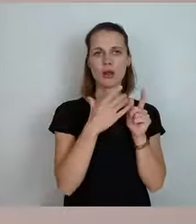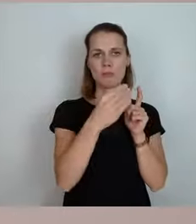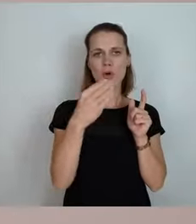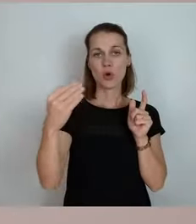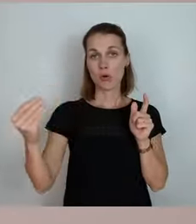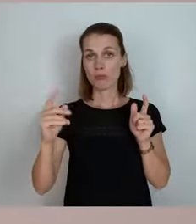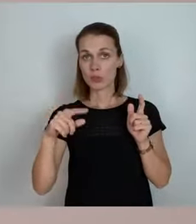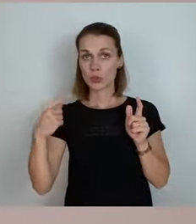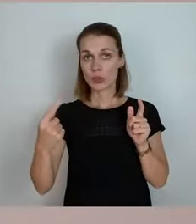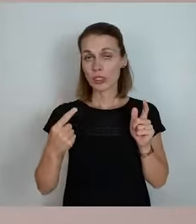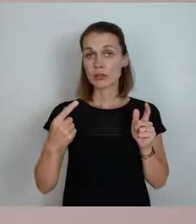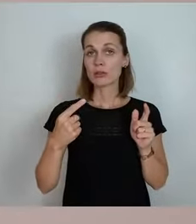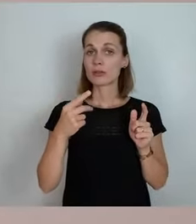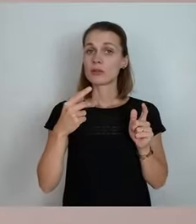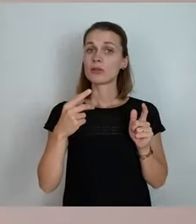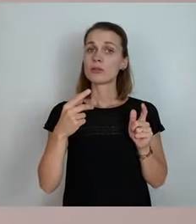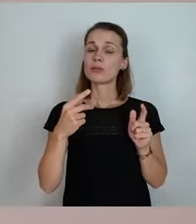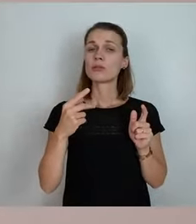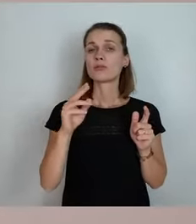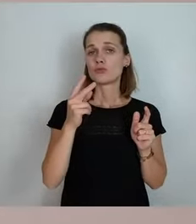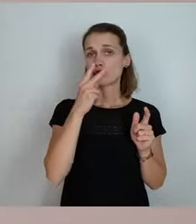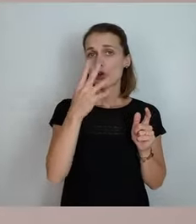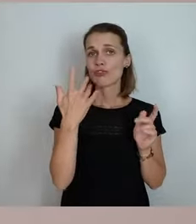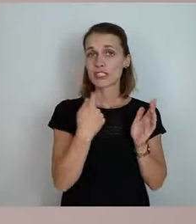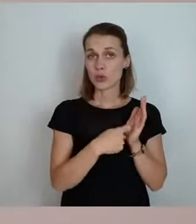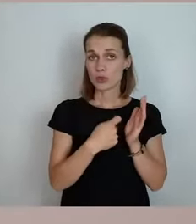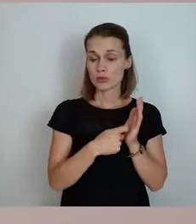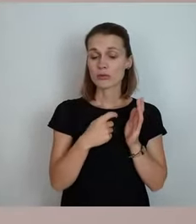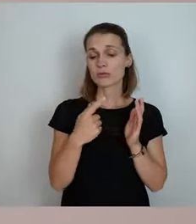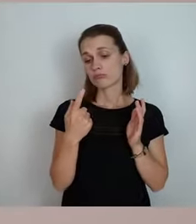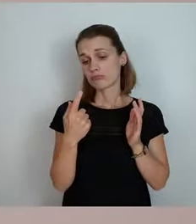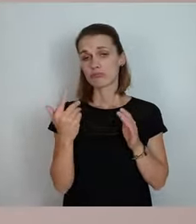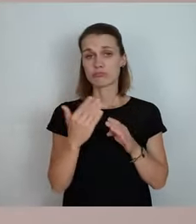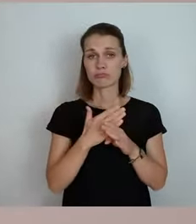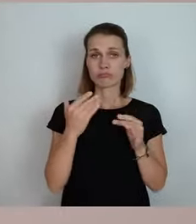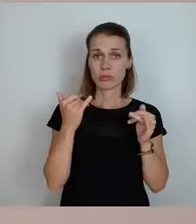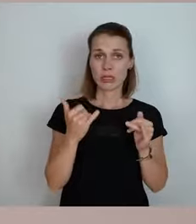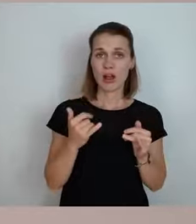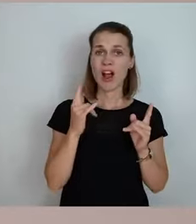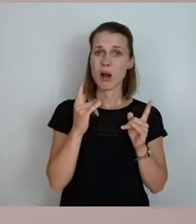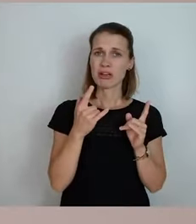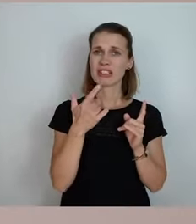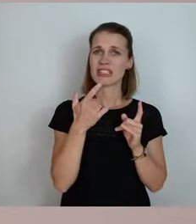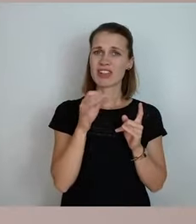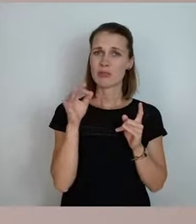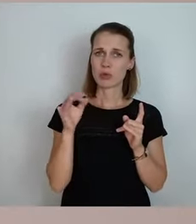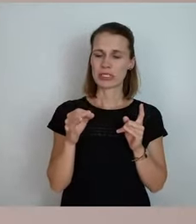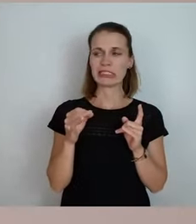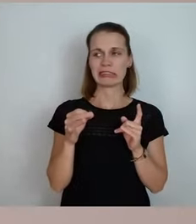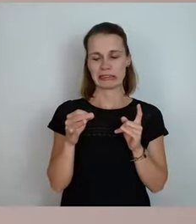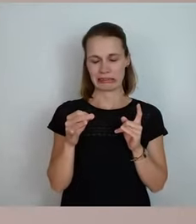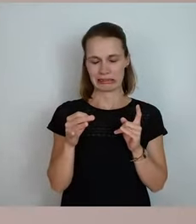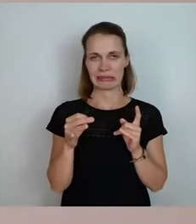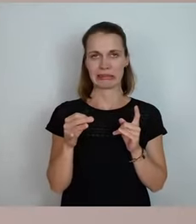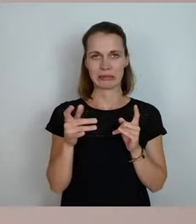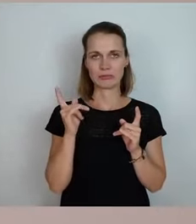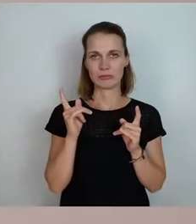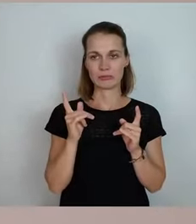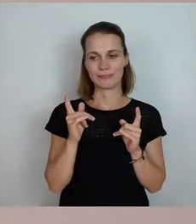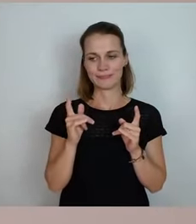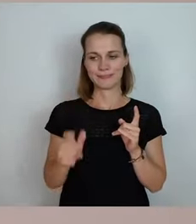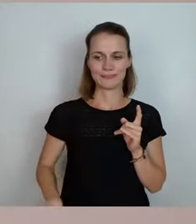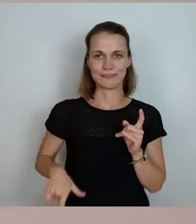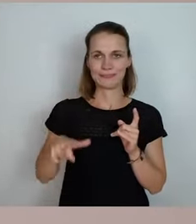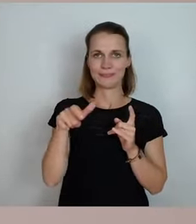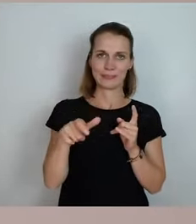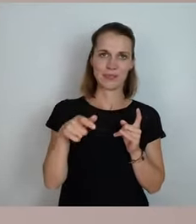falls die Preise noch stimmen, und dann zu entscheiden, dass wir es machen. Allerdings die 20 Prozent drücken uns natürlich dann auch. Aber nochmal, hier geht es nicht um